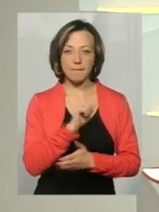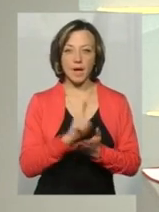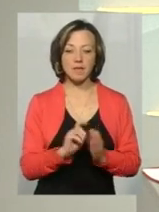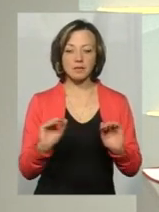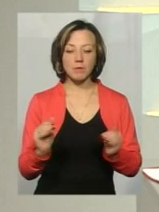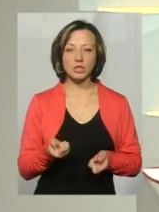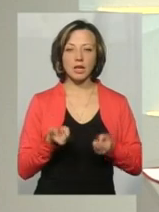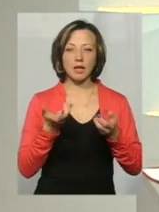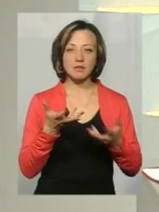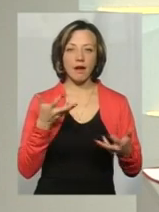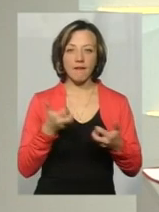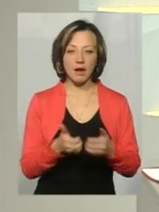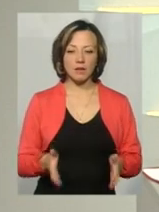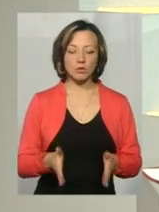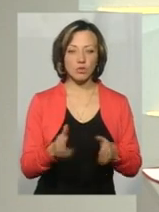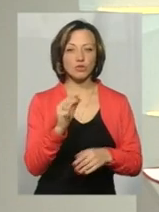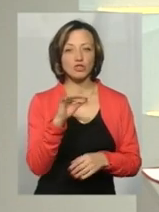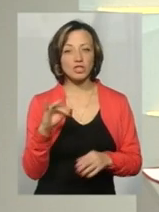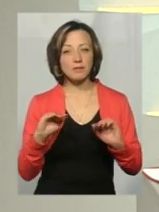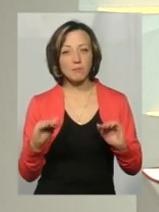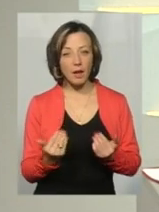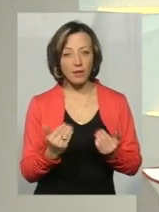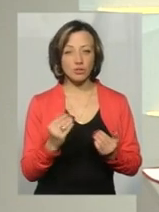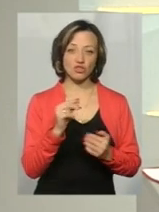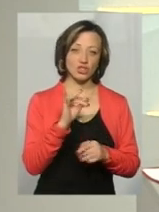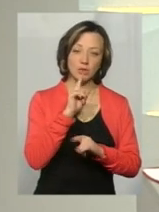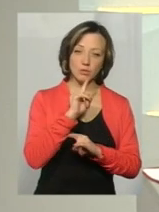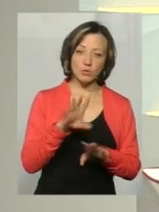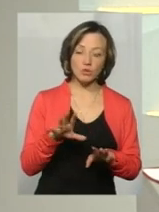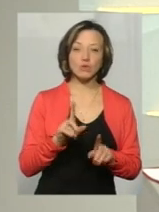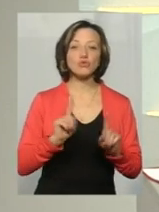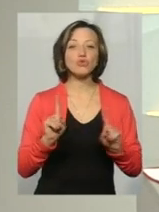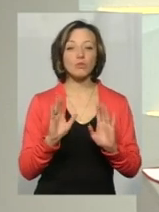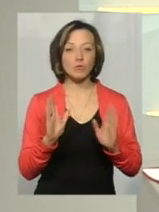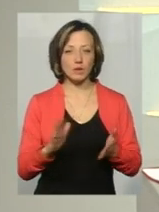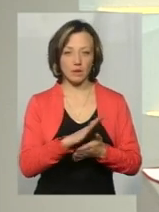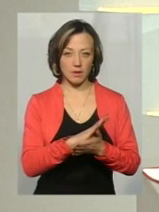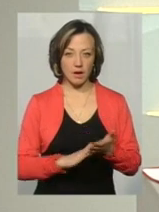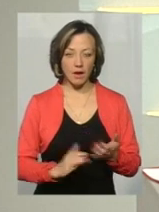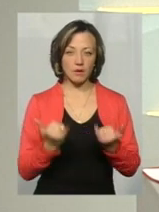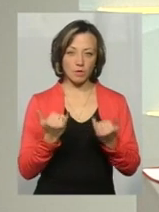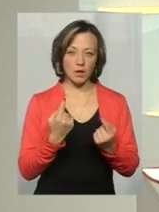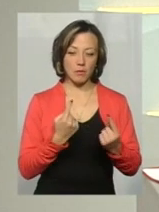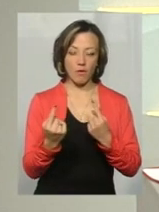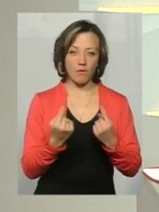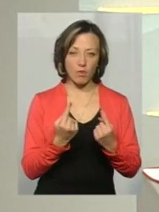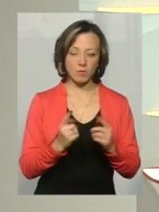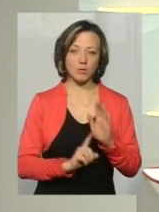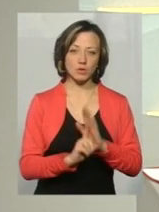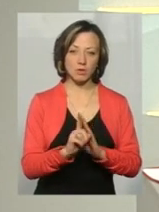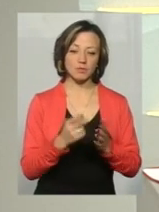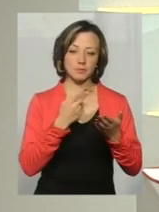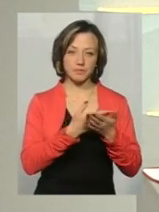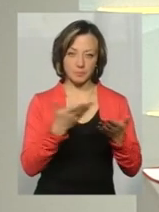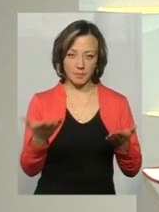зменшить? Ну, зараз важко, звичайно, спрогнозувати, але все ж таки, що, можливо, невдовзі станеться? Про це ми сьогодні поговоримо, і для початку представлю